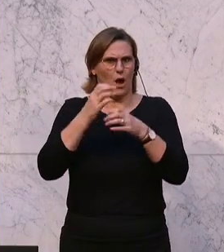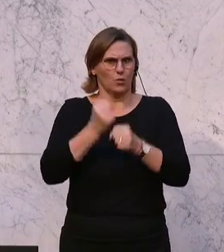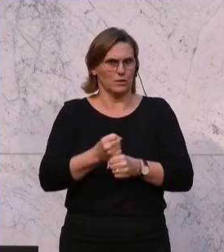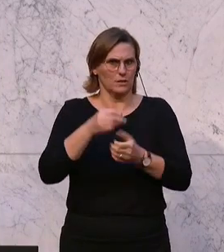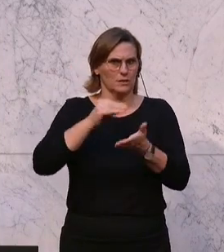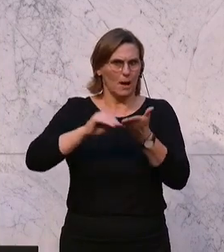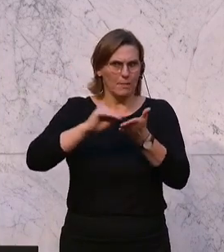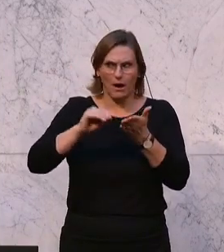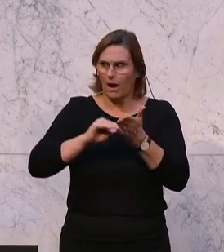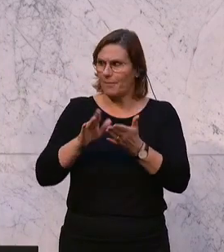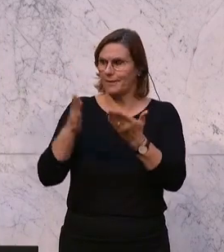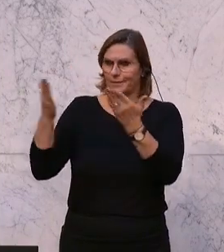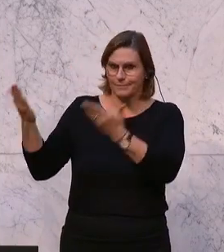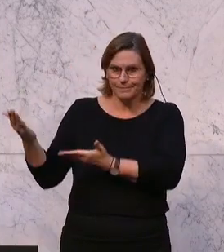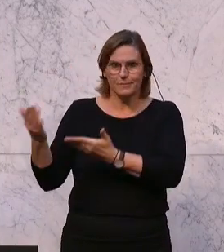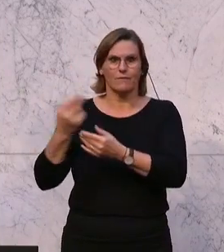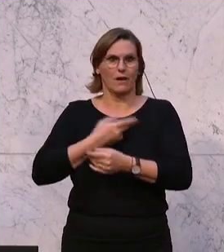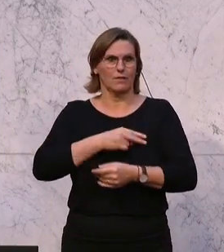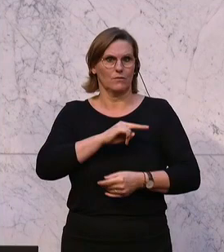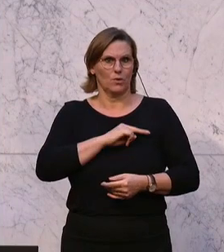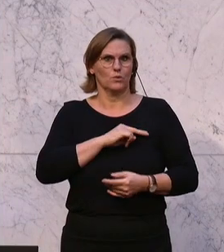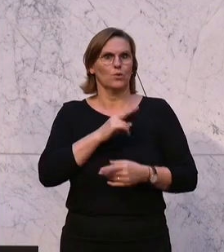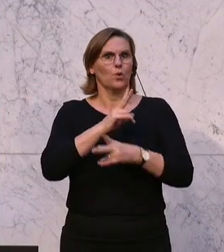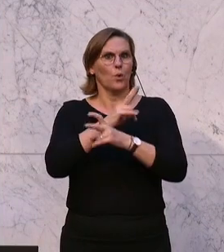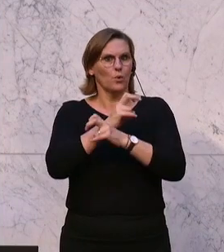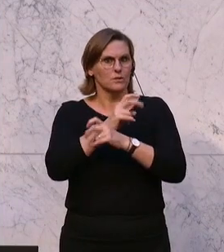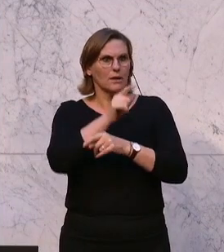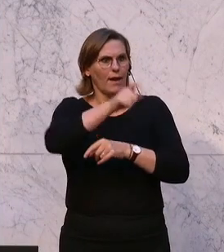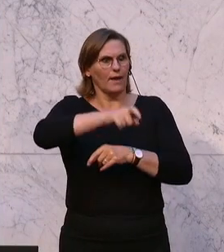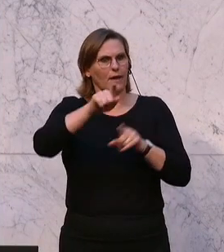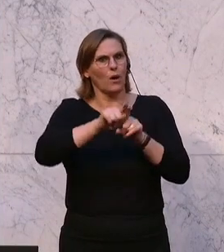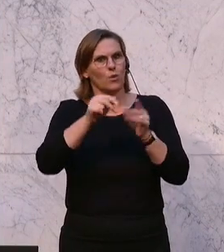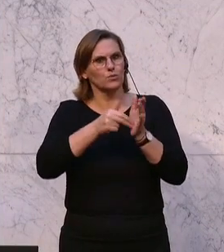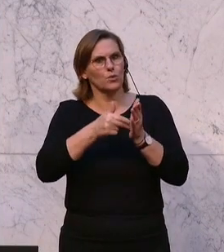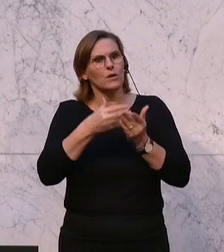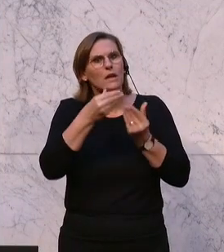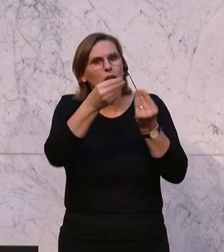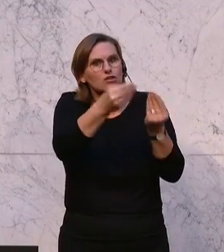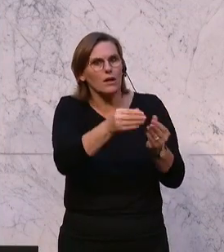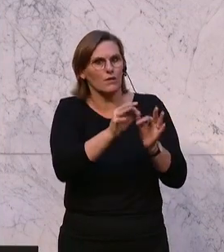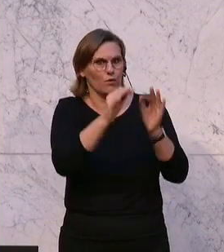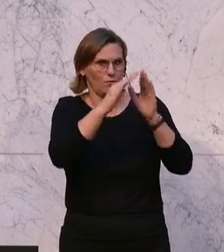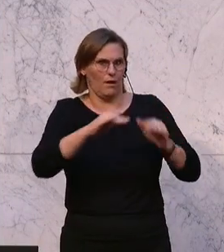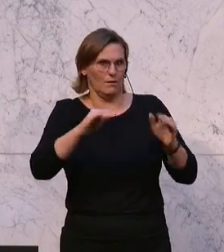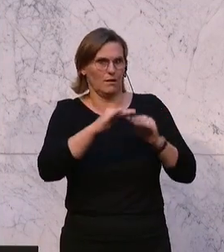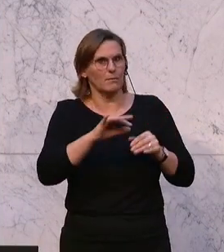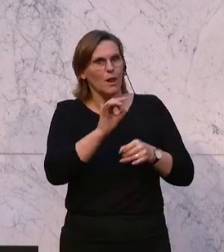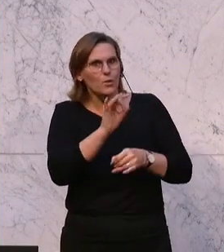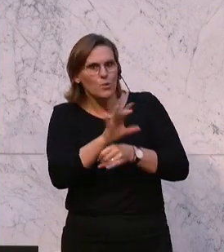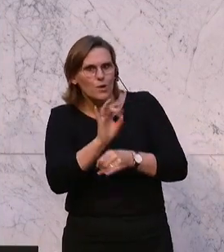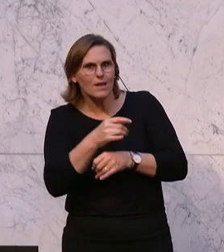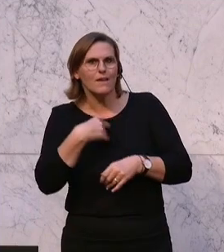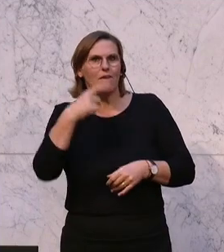wieder da drüben zu Hause, die Haushaltsabgabe legen Sie den Österreicherinnen und Österreichern jetzt auch noch unter den Christbaum, damit jeder glücklich ist und weiß,